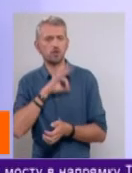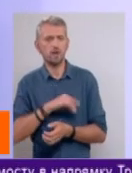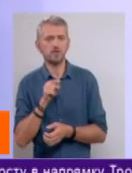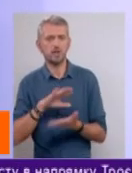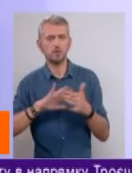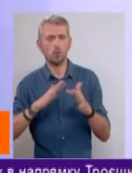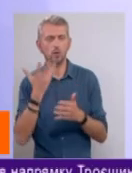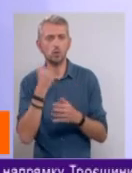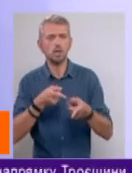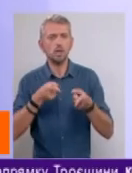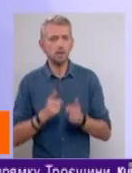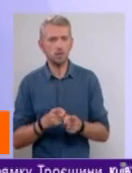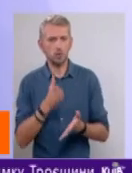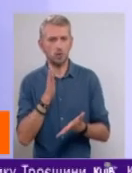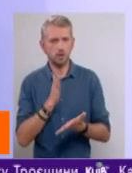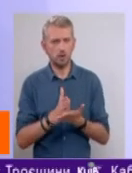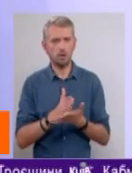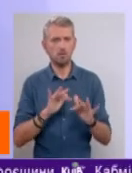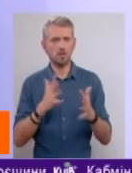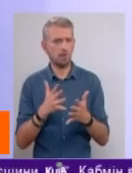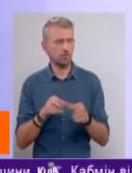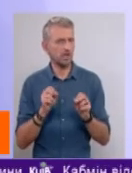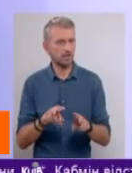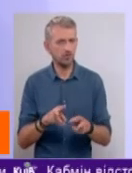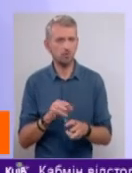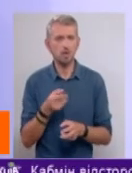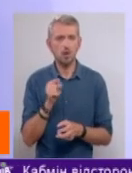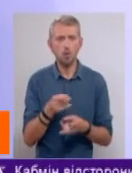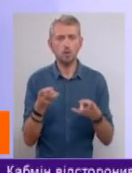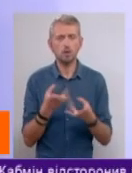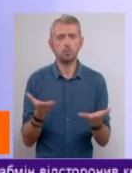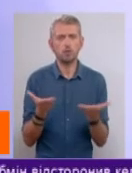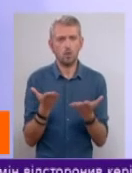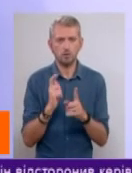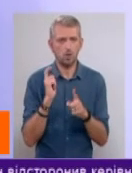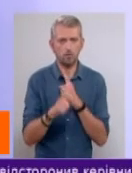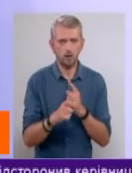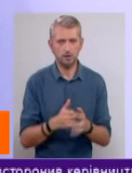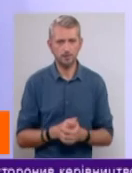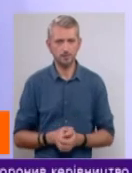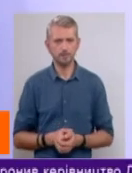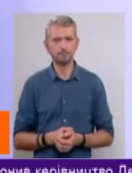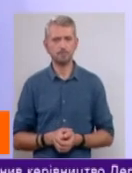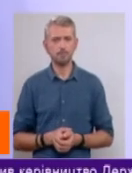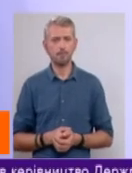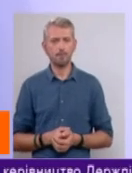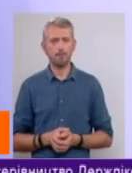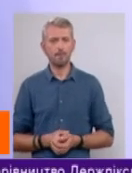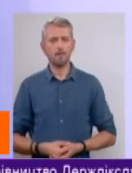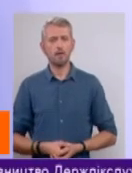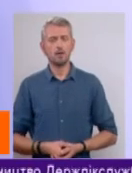ситуаціях, коли дійсно вже є явище критичним і на нього треба якимось чином реагувати. Ну і тут